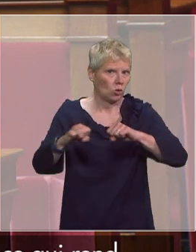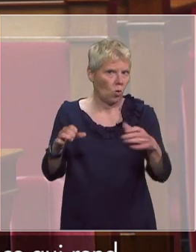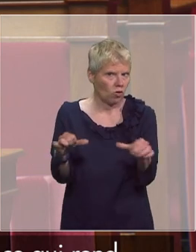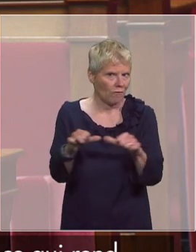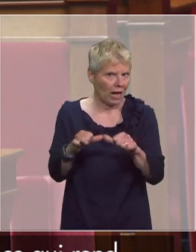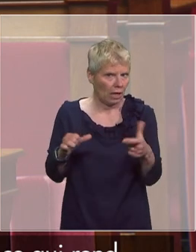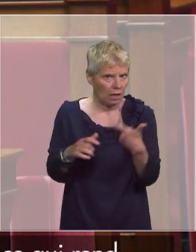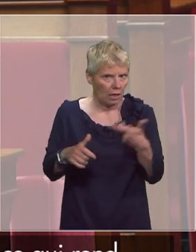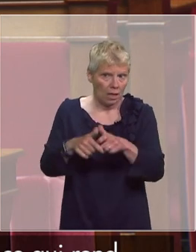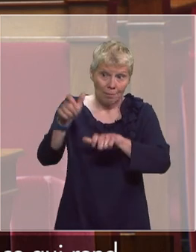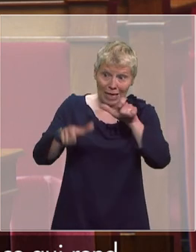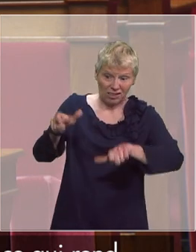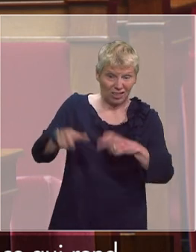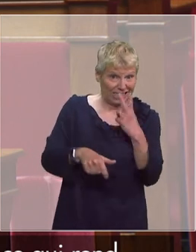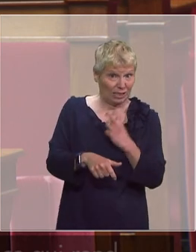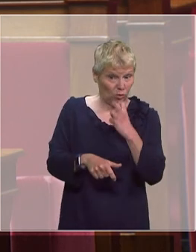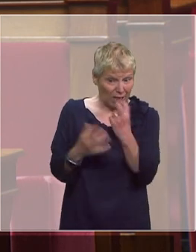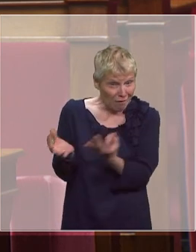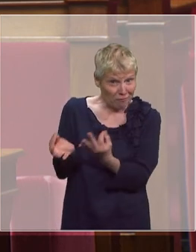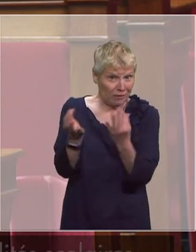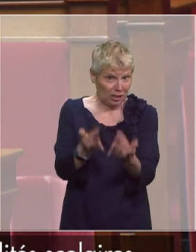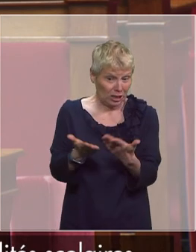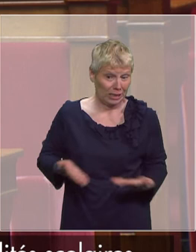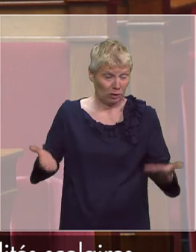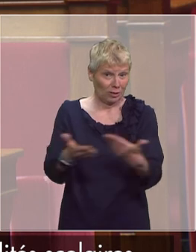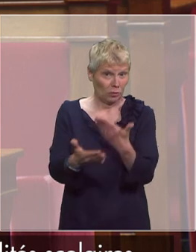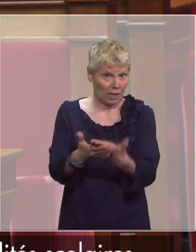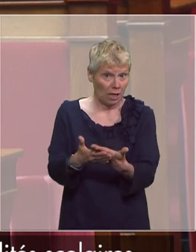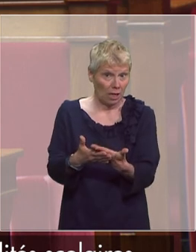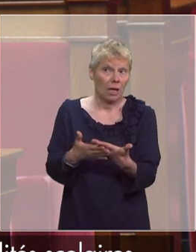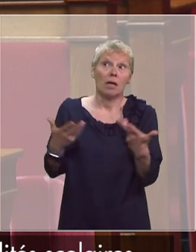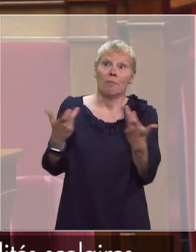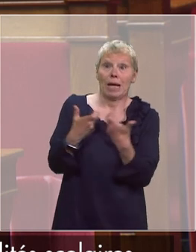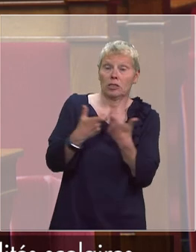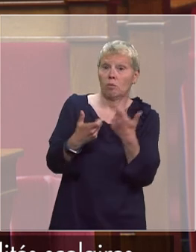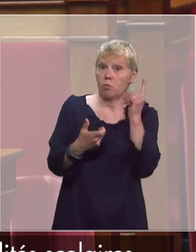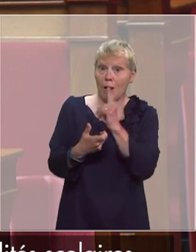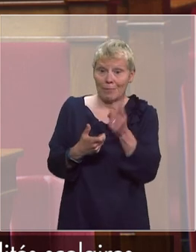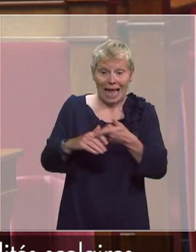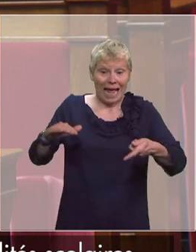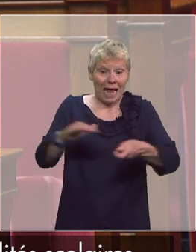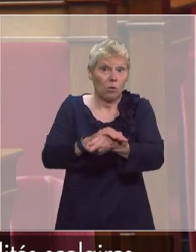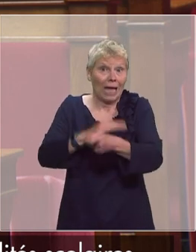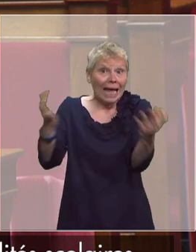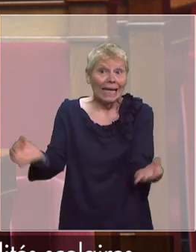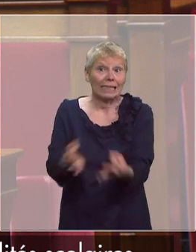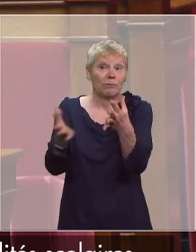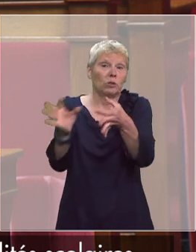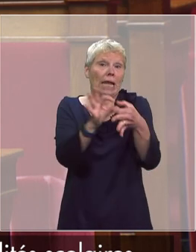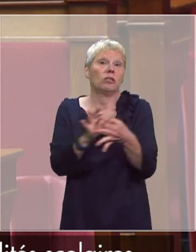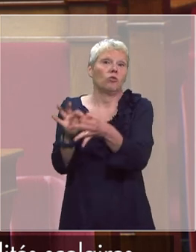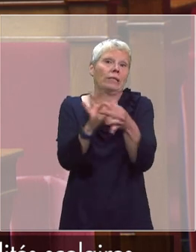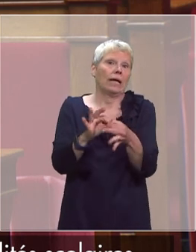engagées pour soutenir nos concitoyens les plus vulnérables dans cette crise et notamment sur l'opportunité d'une allocation exceptionnelle de solidarité